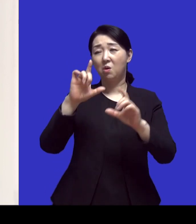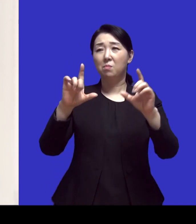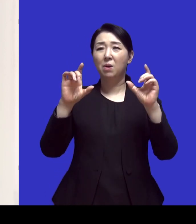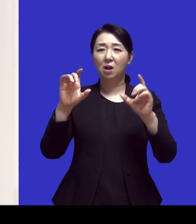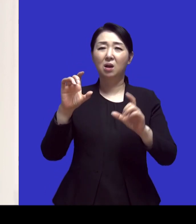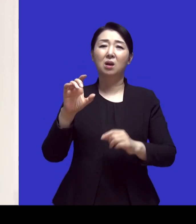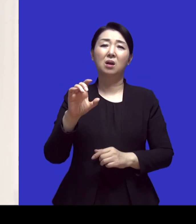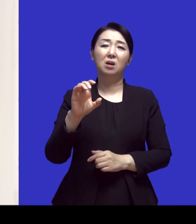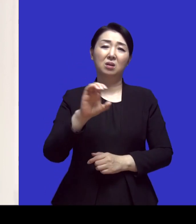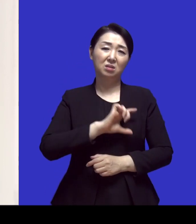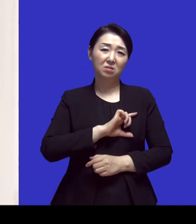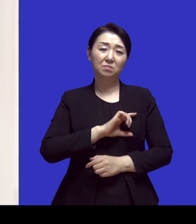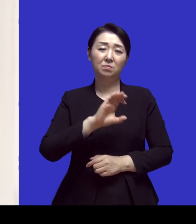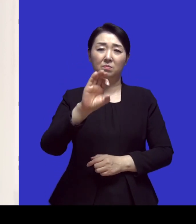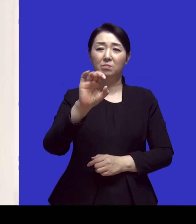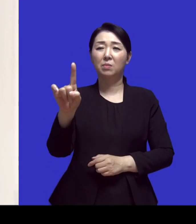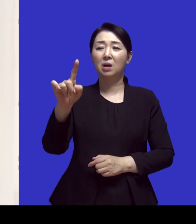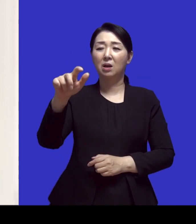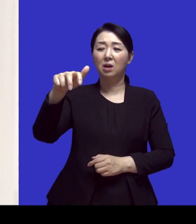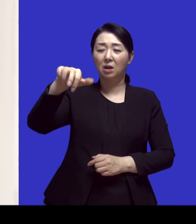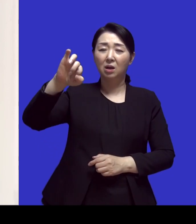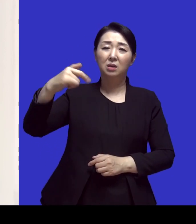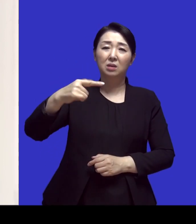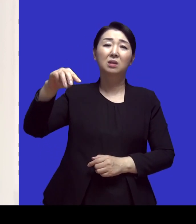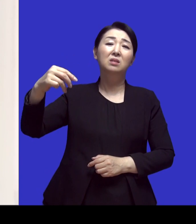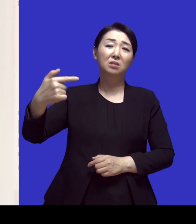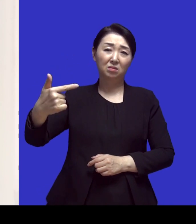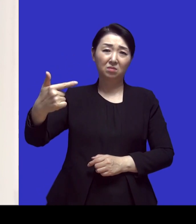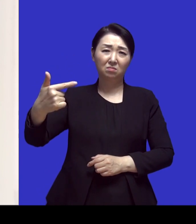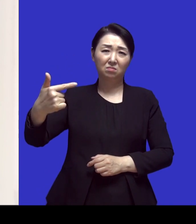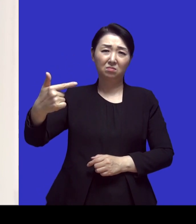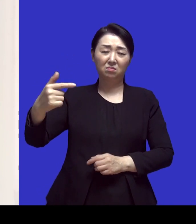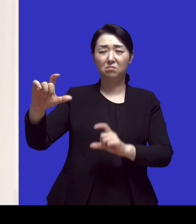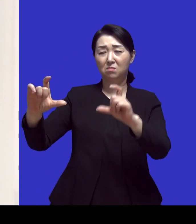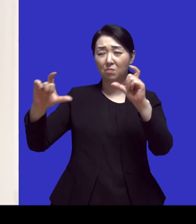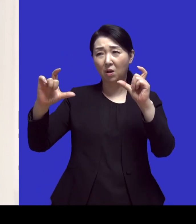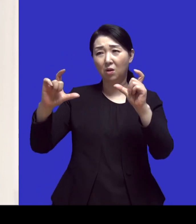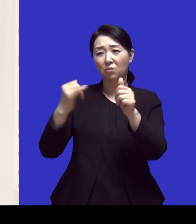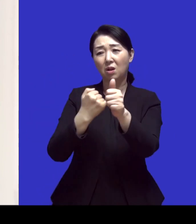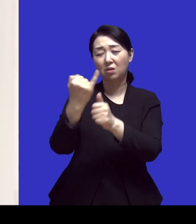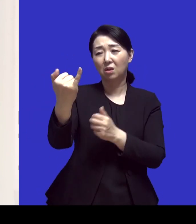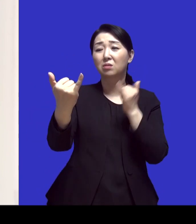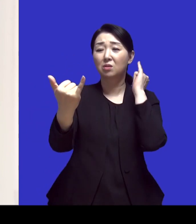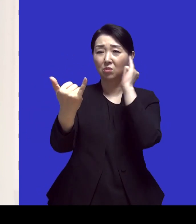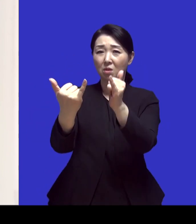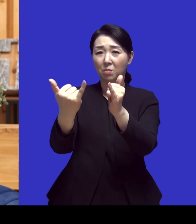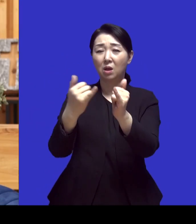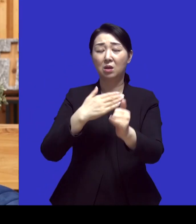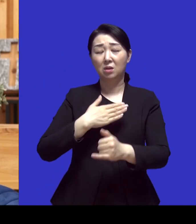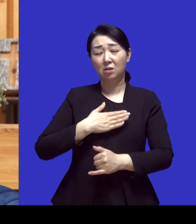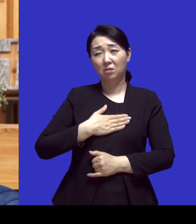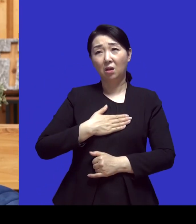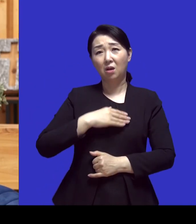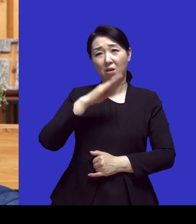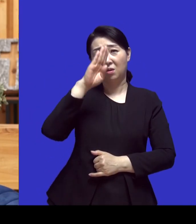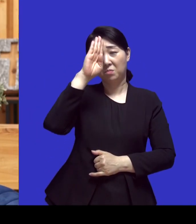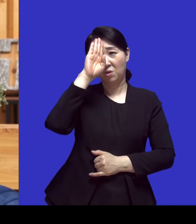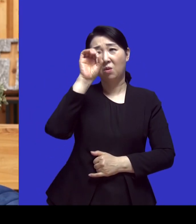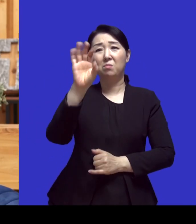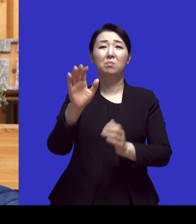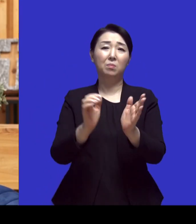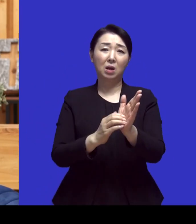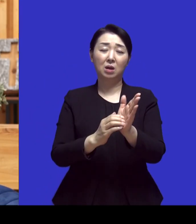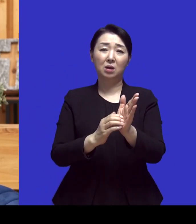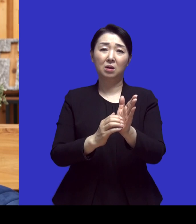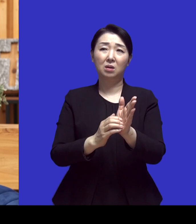됐어요 네 그때 이제 아내한테 전화해가지고 이제 나 파킨슨병이야 그랬더니 그때 이제